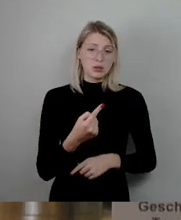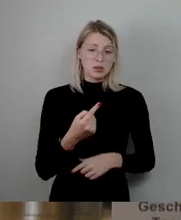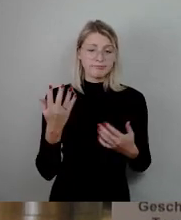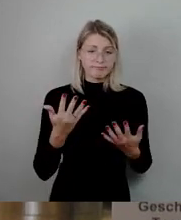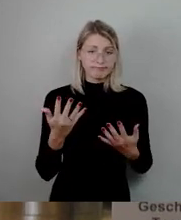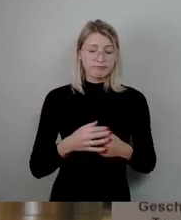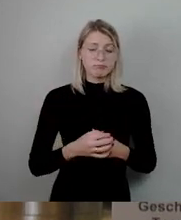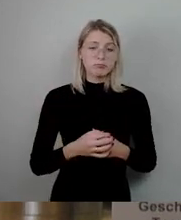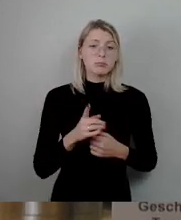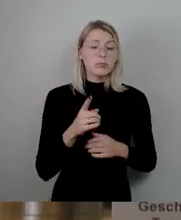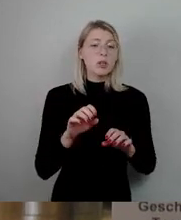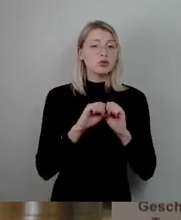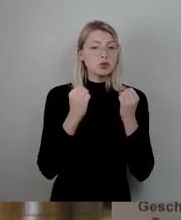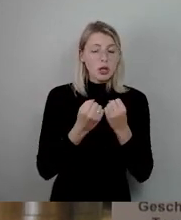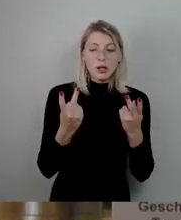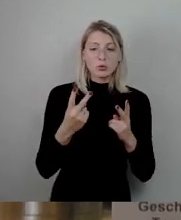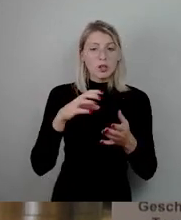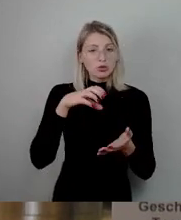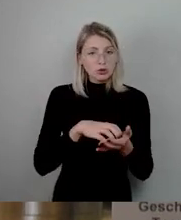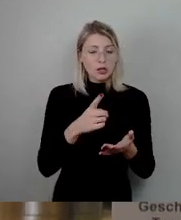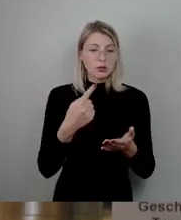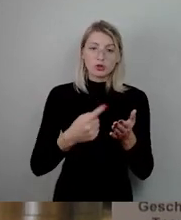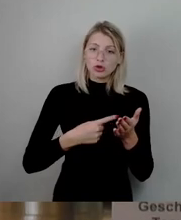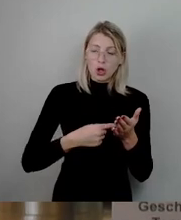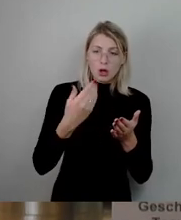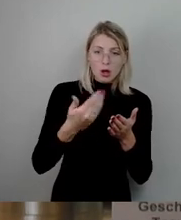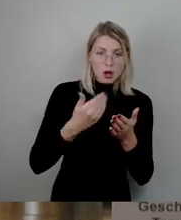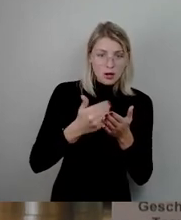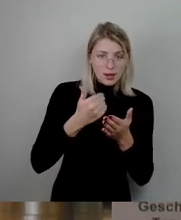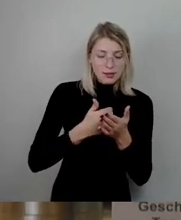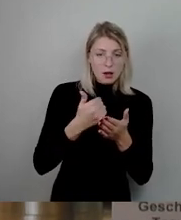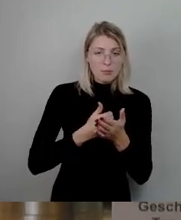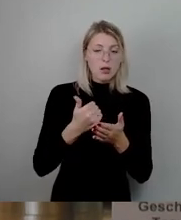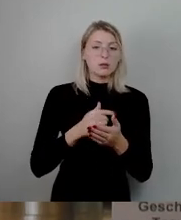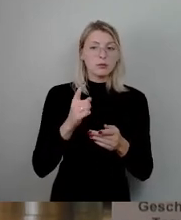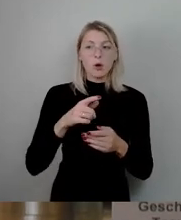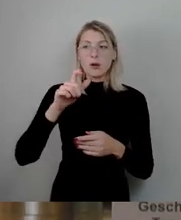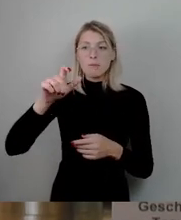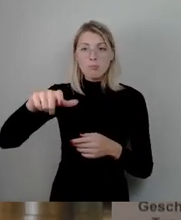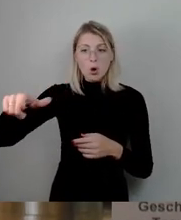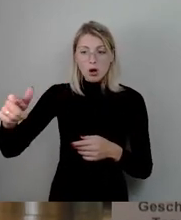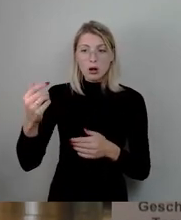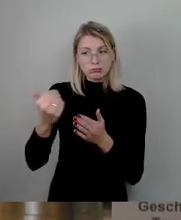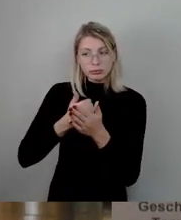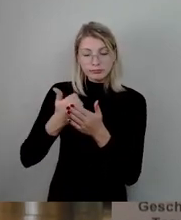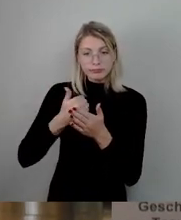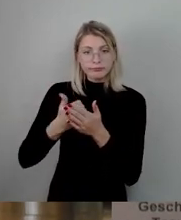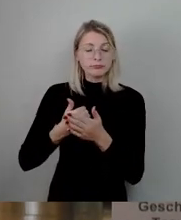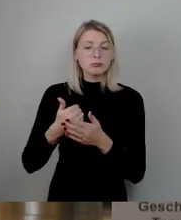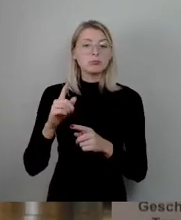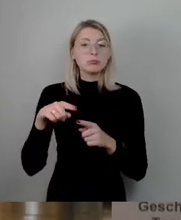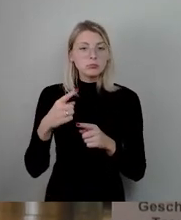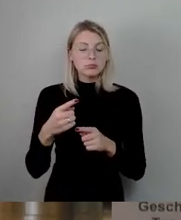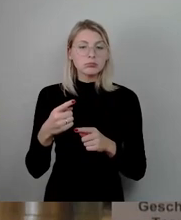der Staat bzw. die Stadt nimmt Steuereinnahmen für den Bürger ein und hat nur seine Daseinsberechtigung dahingehend,